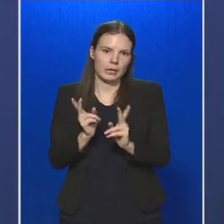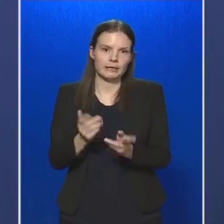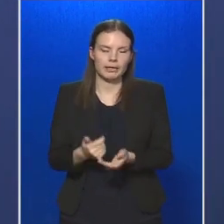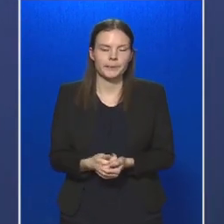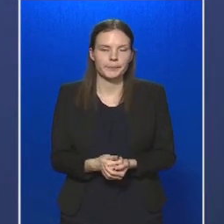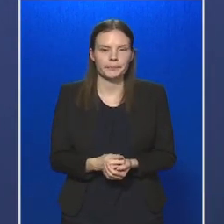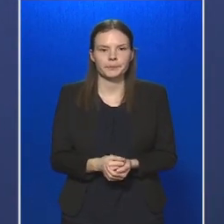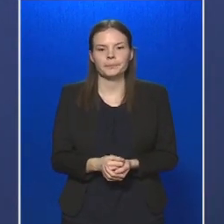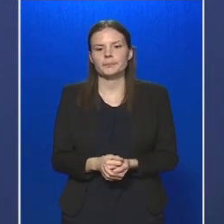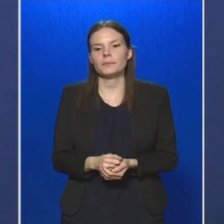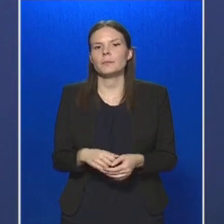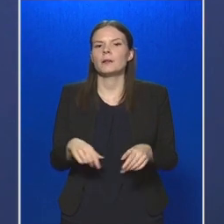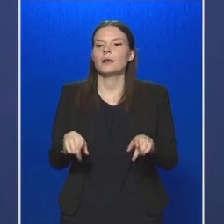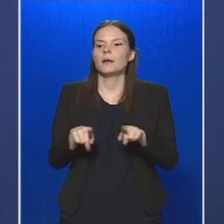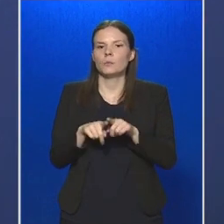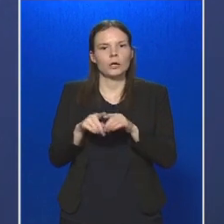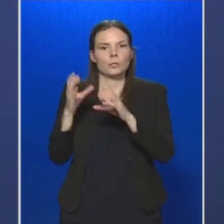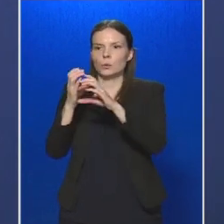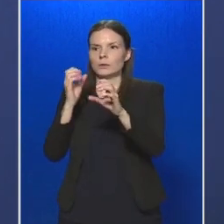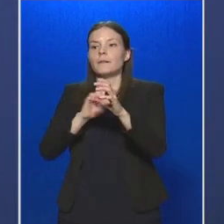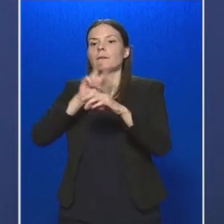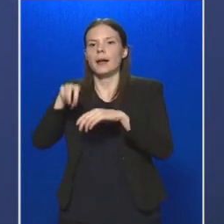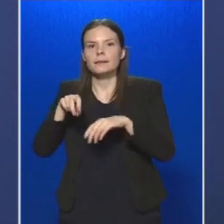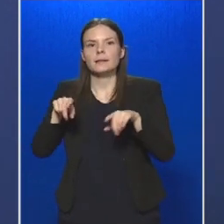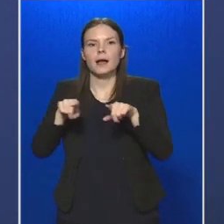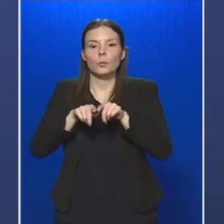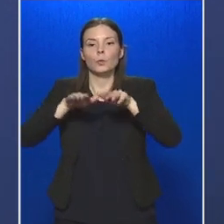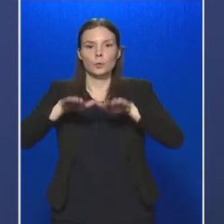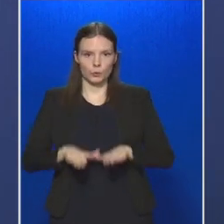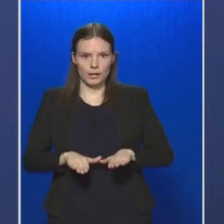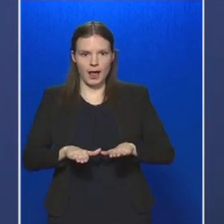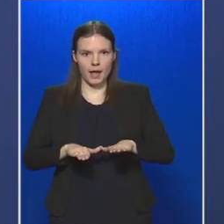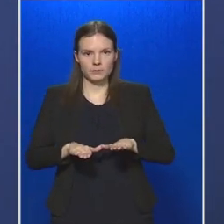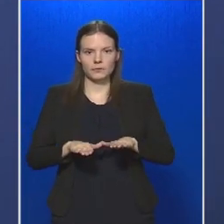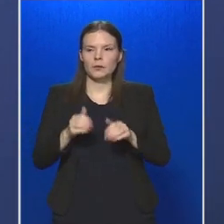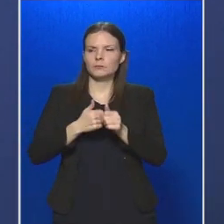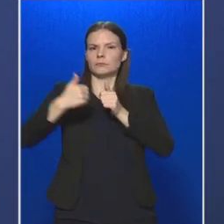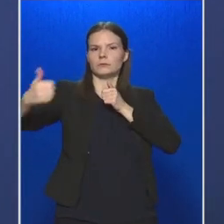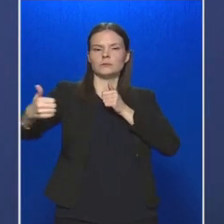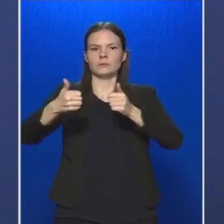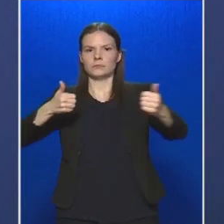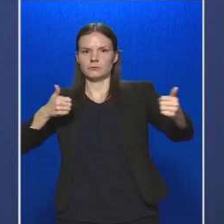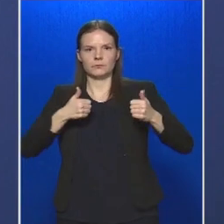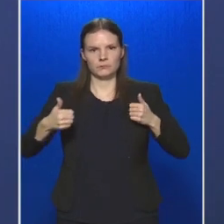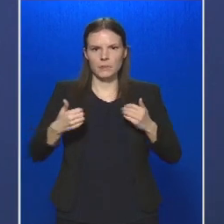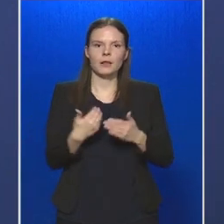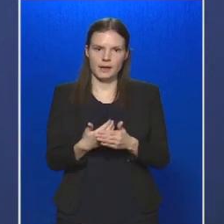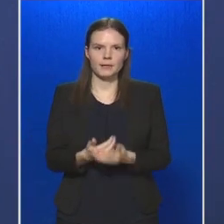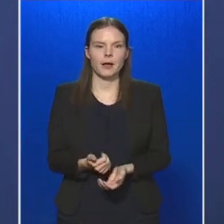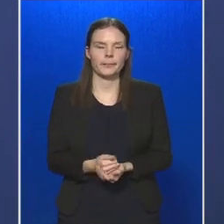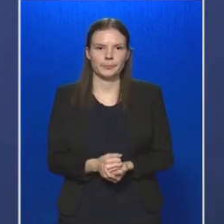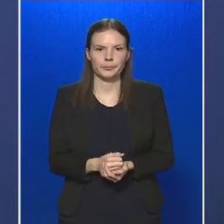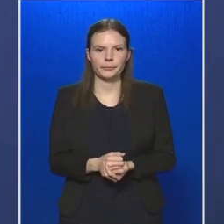Úgy is foglaljunk helyet ezeken a tömegközlekedési eszközökön, hogy meglegyen a másfél méteres